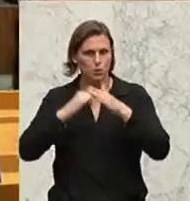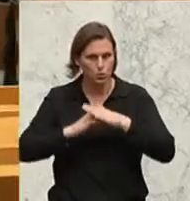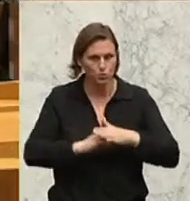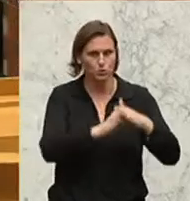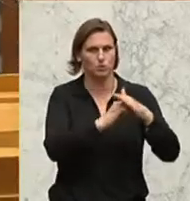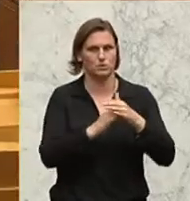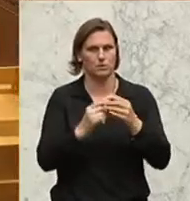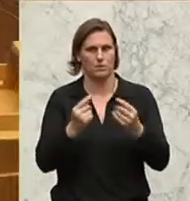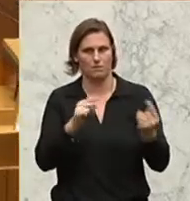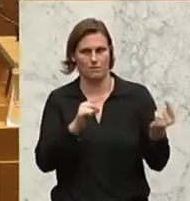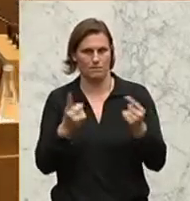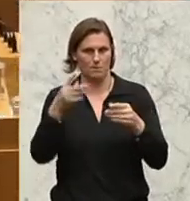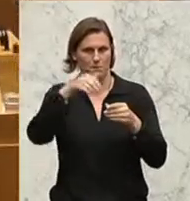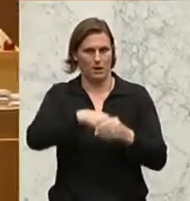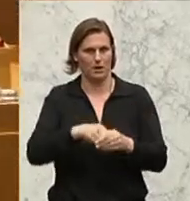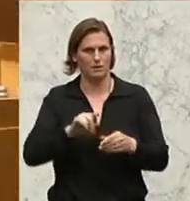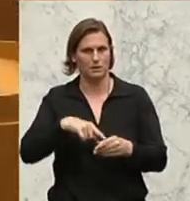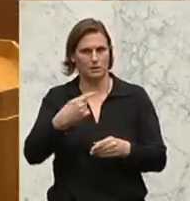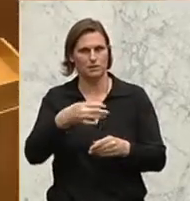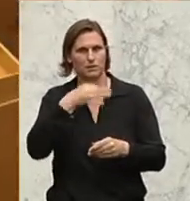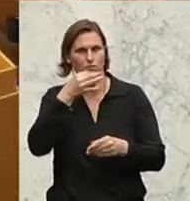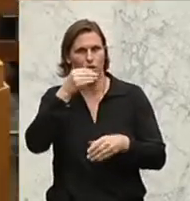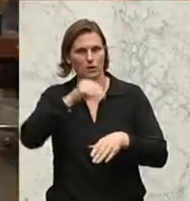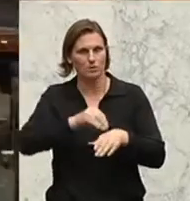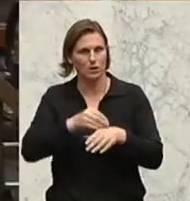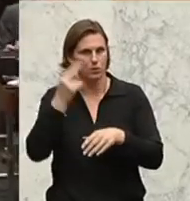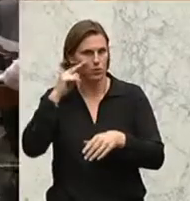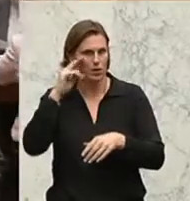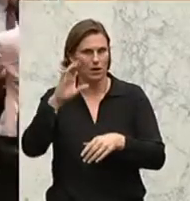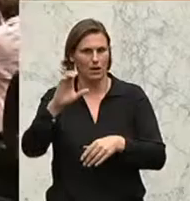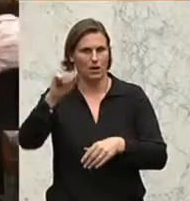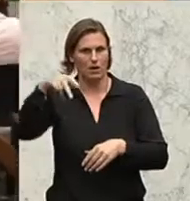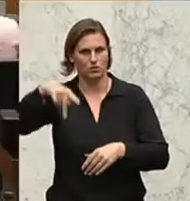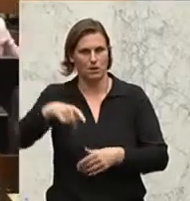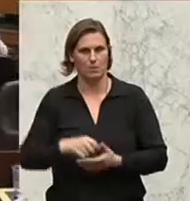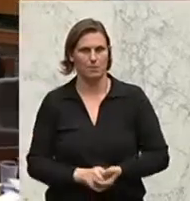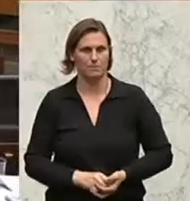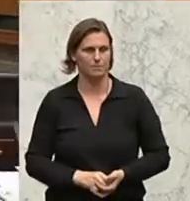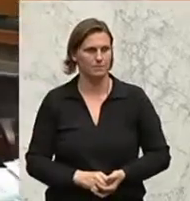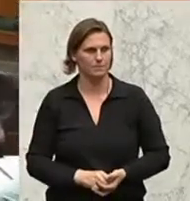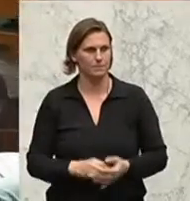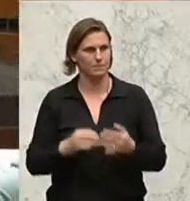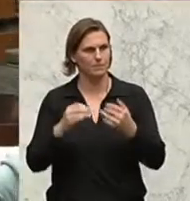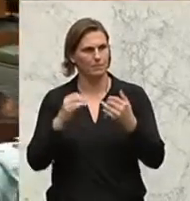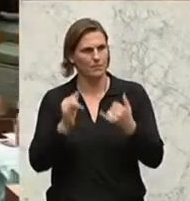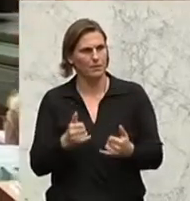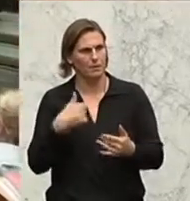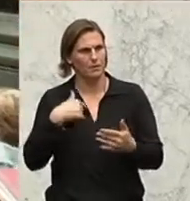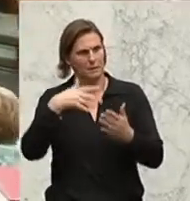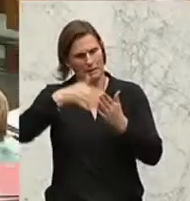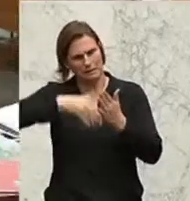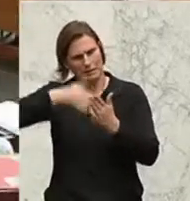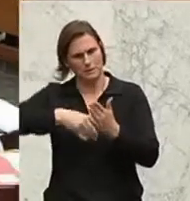Und als nächster Redner zu Wort gemeldet ist Josef Tschapp von der SPÖ. Also ich habe mir den Text der Dringlichen